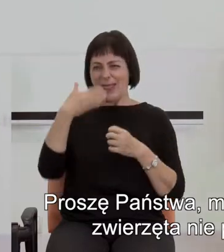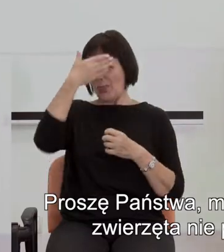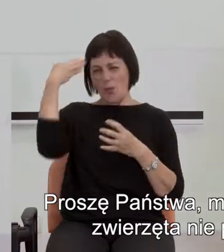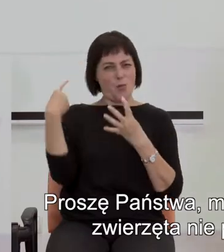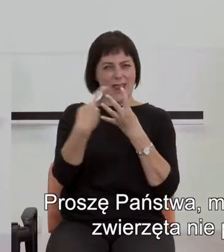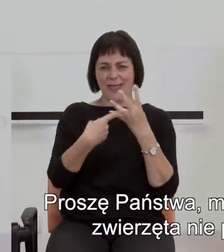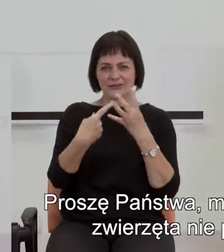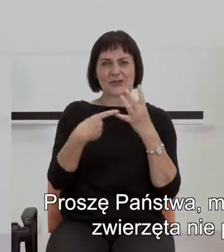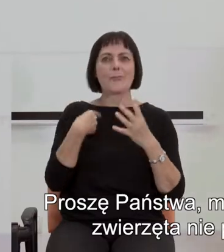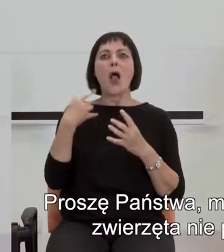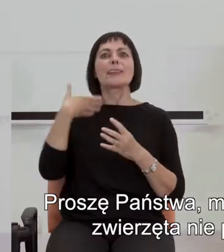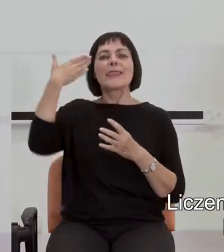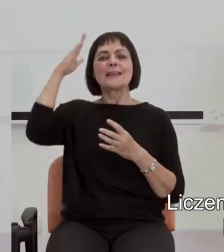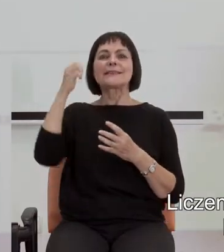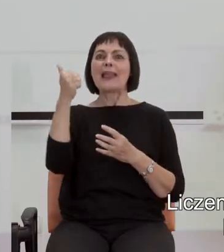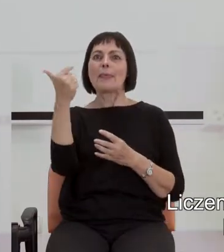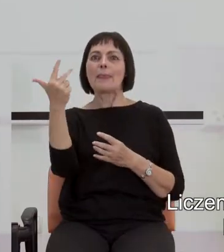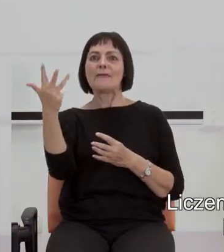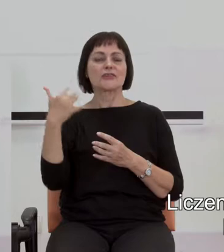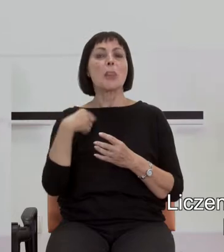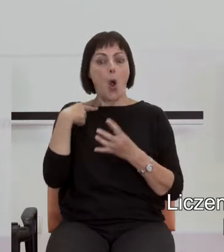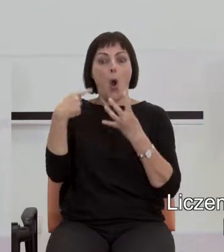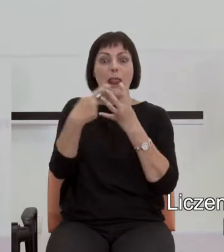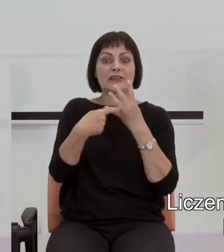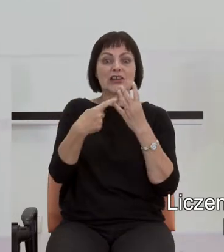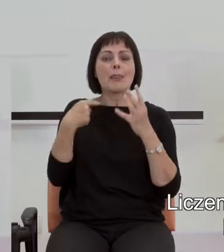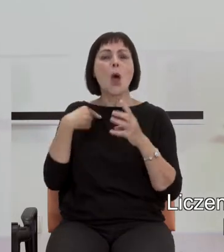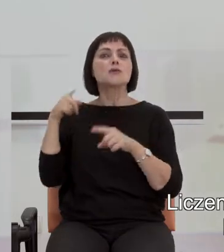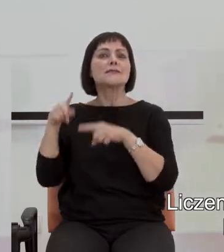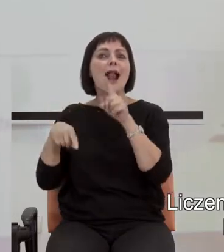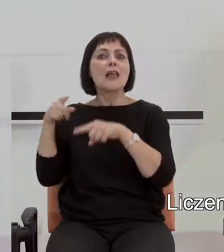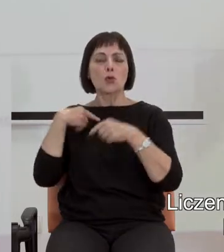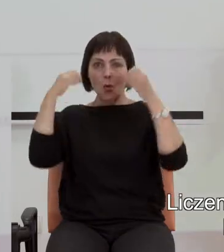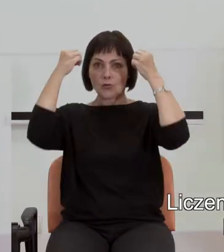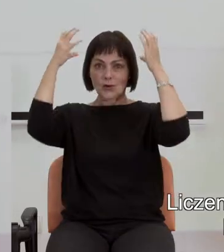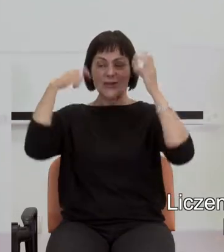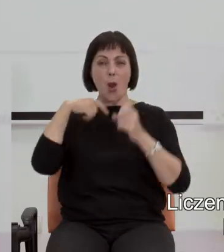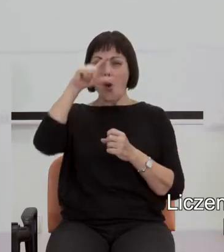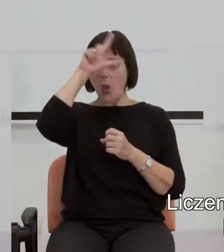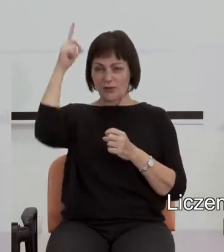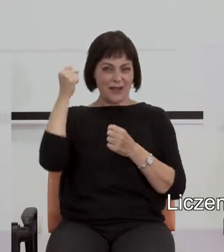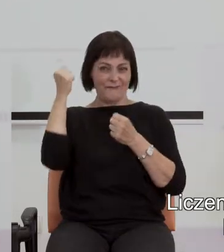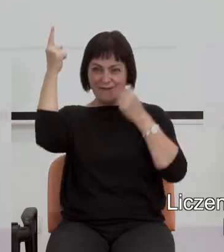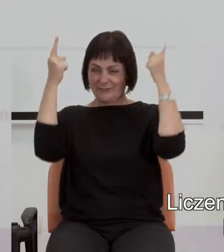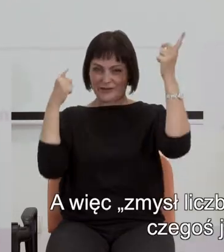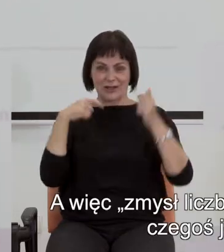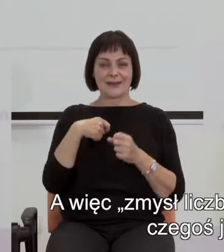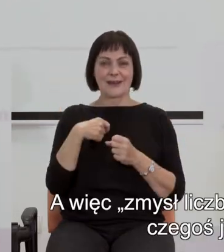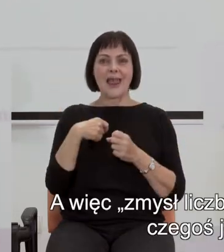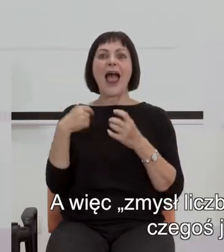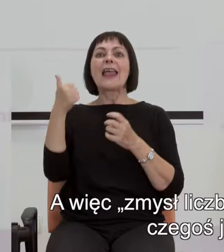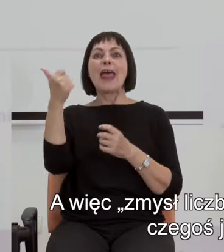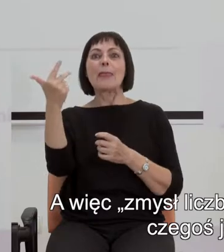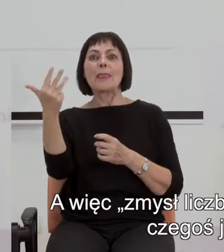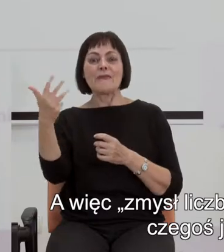przecież liczebników. Liczenie to jest coś, co jest zależne od kultury. My ludzie wymyśliliśmy liczebniki. A więc